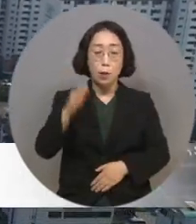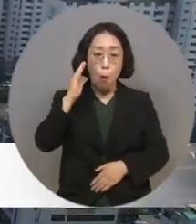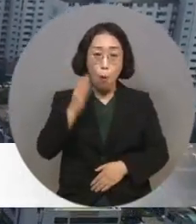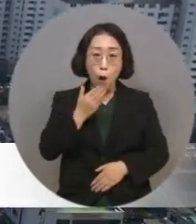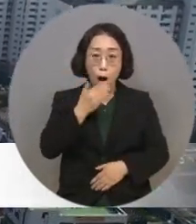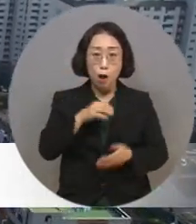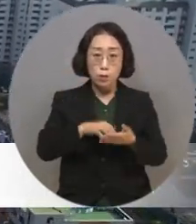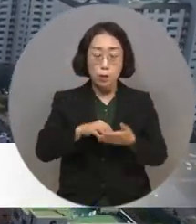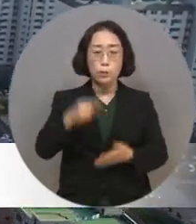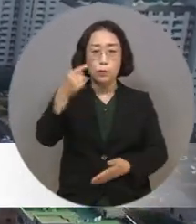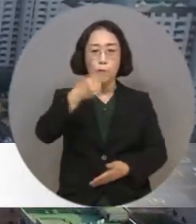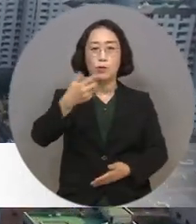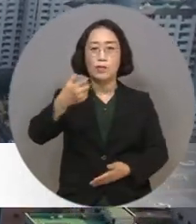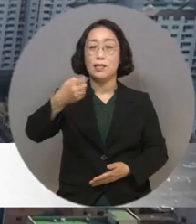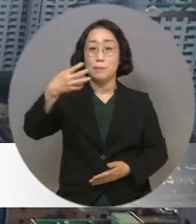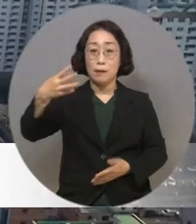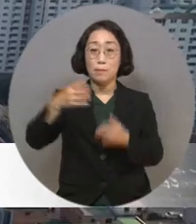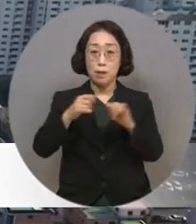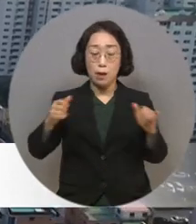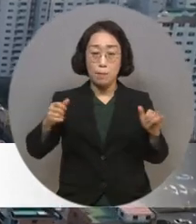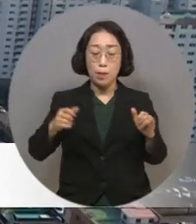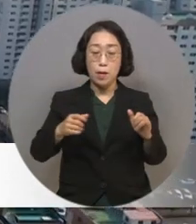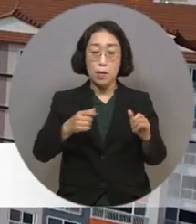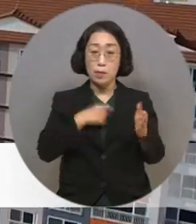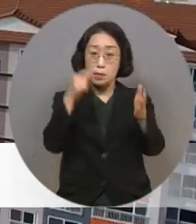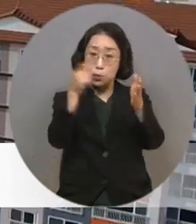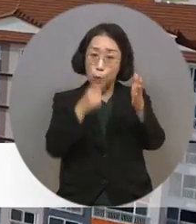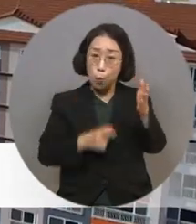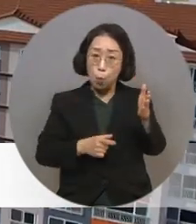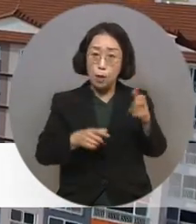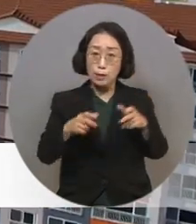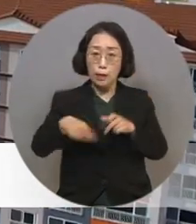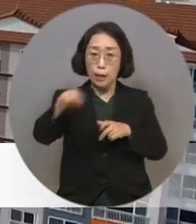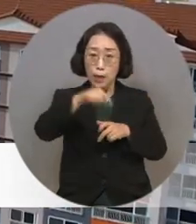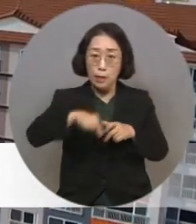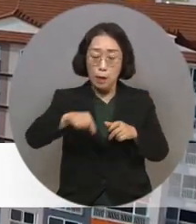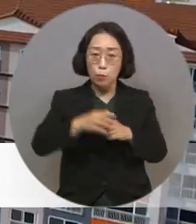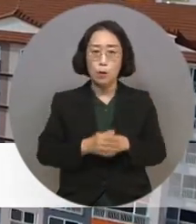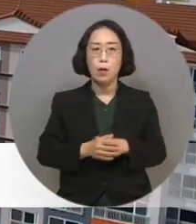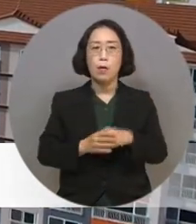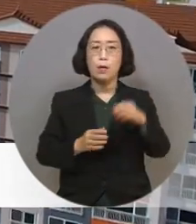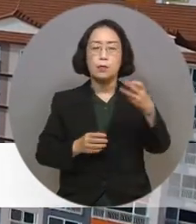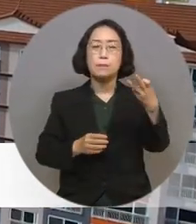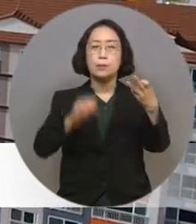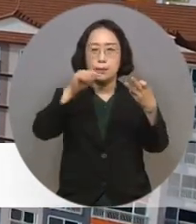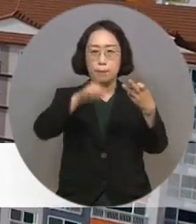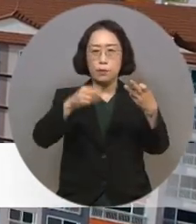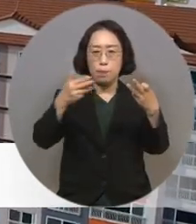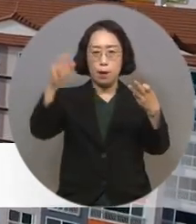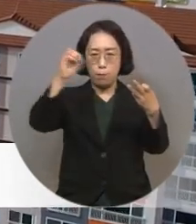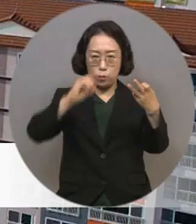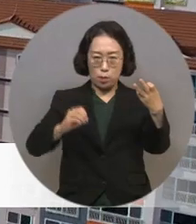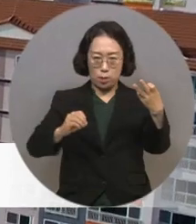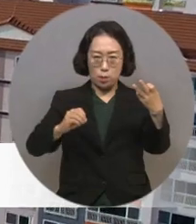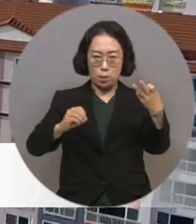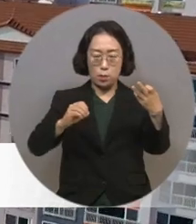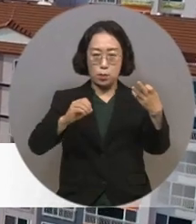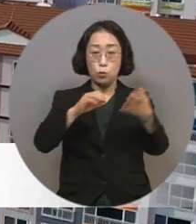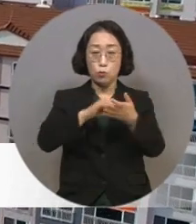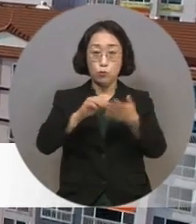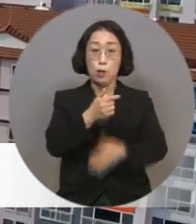1,073명으로 전체 등록 장애인 7,796명 중 13.8%를 차지하는데